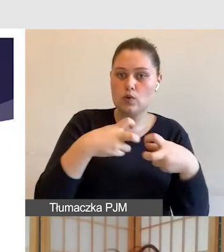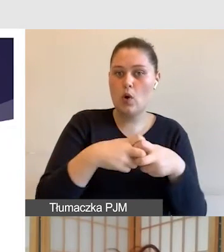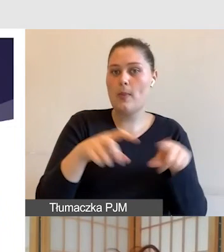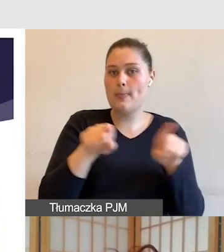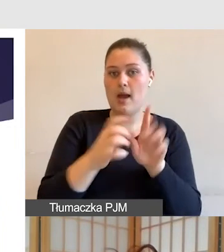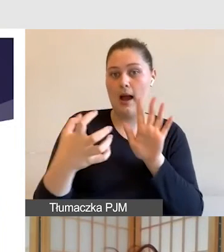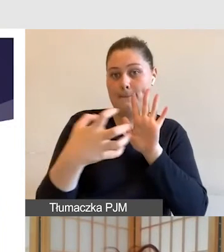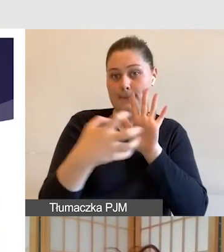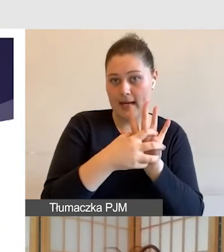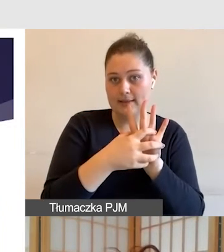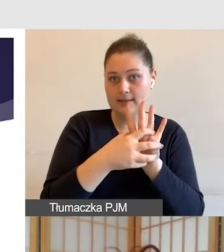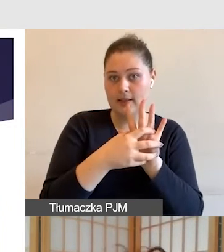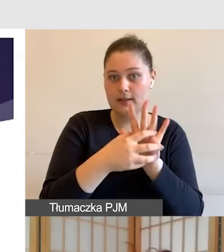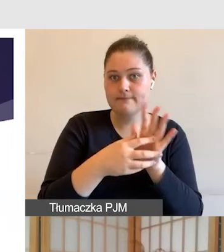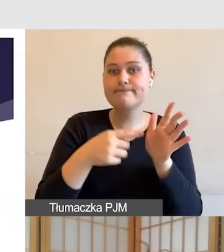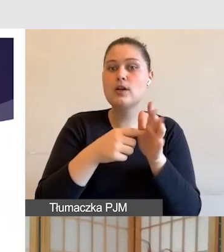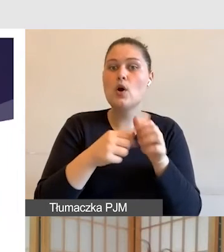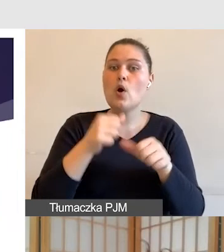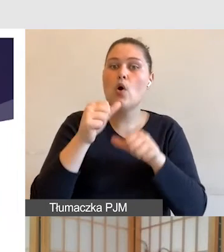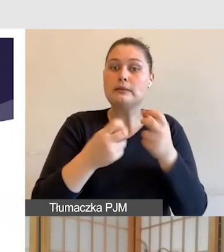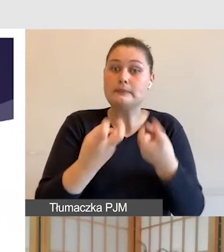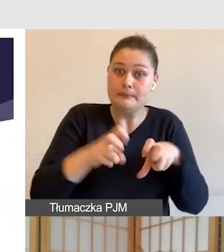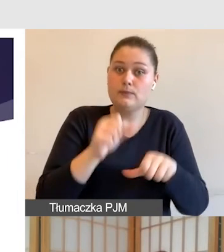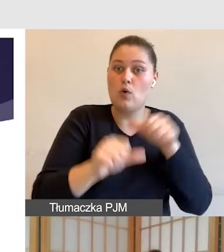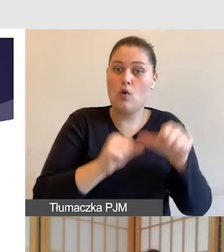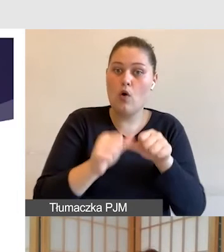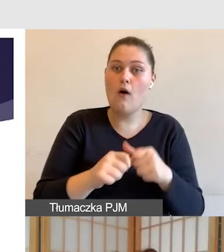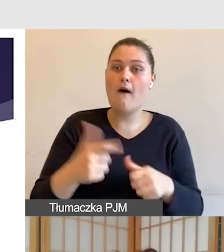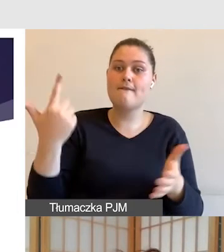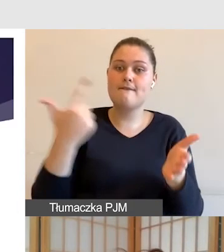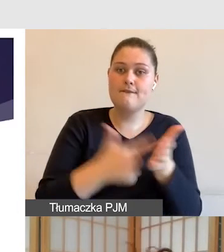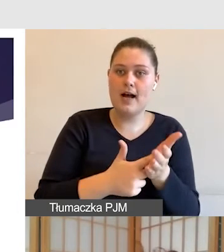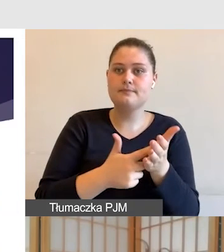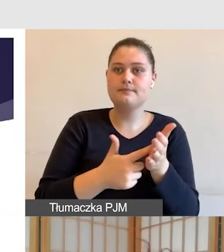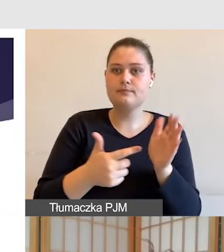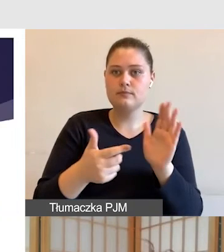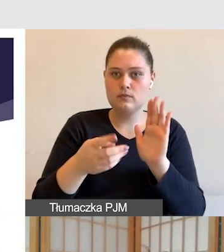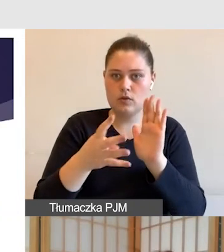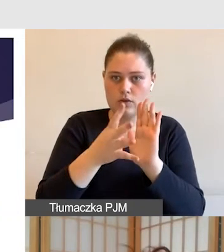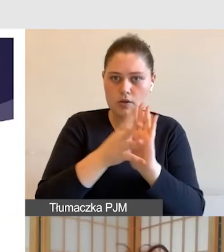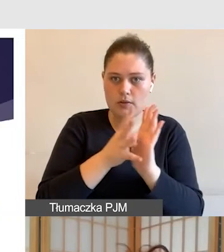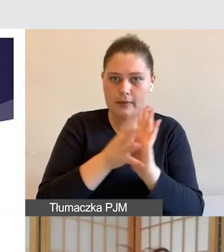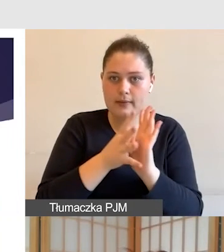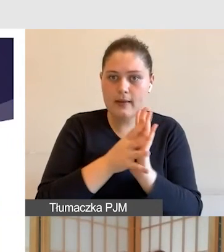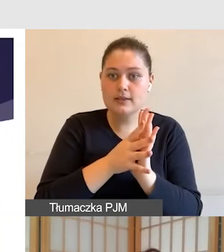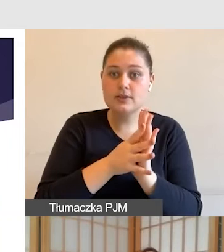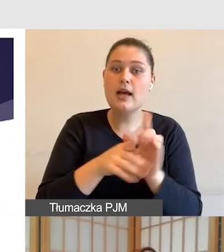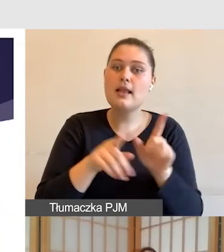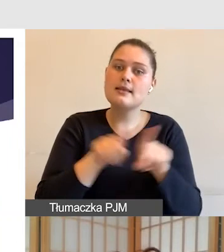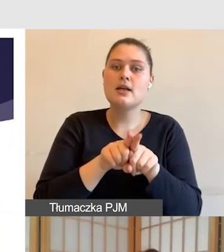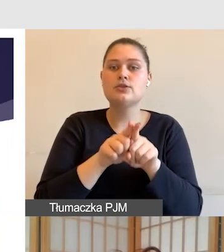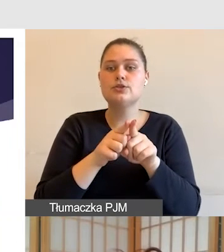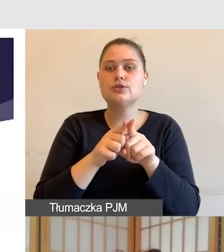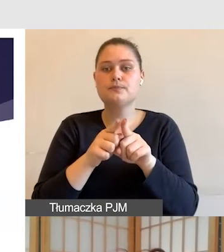4 kwietnia 2019 roku, ale z drugiej też ustawa o zapewnieniu dostępności osobom o szczególnych potrzebach, która